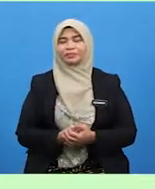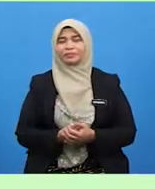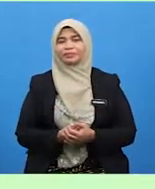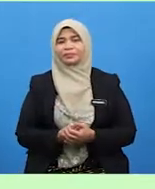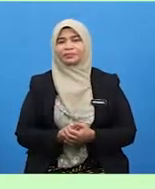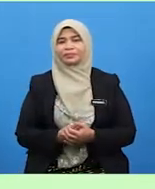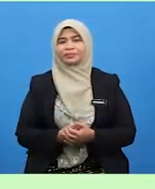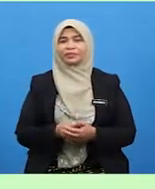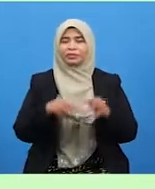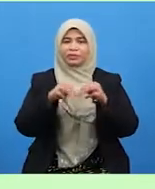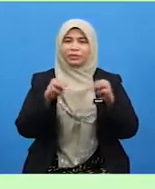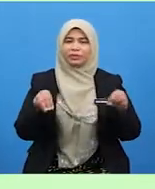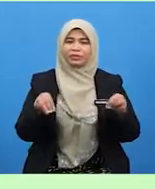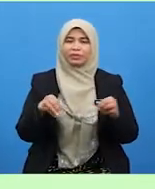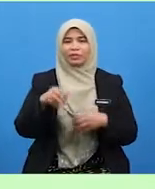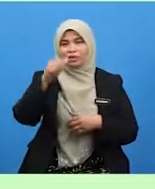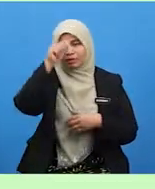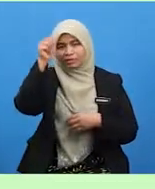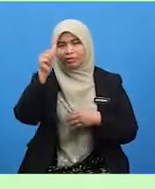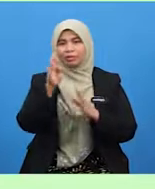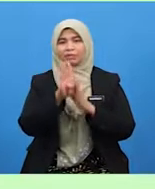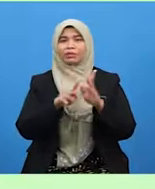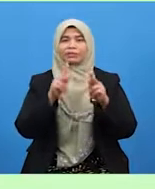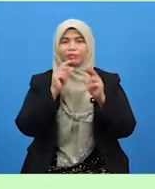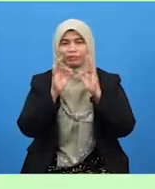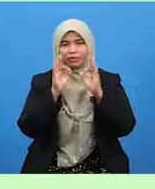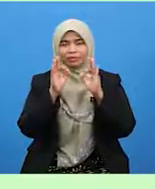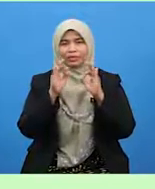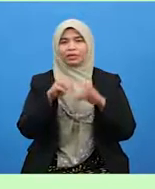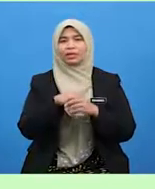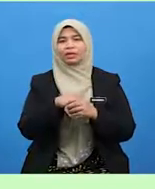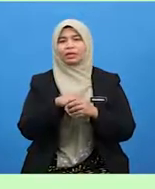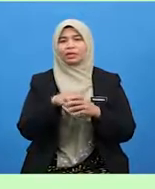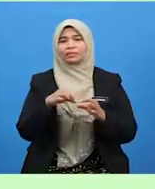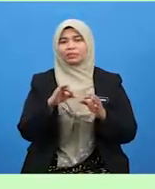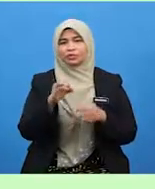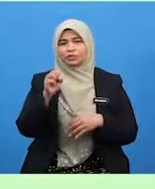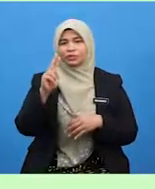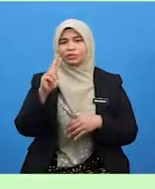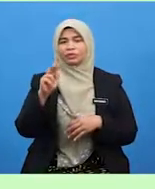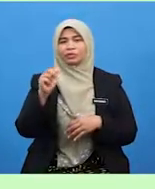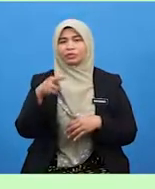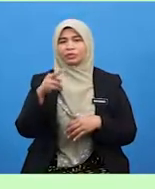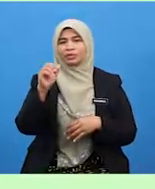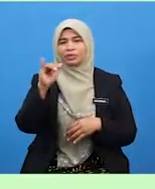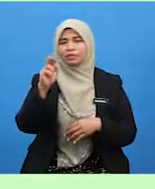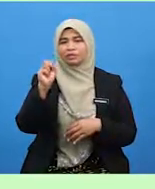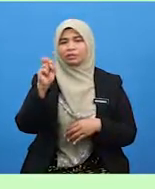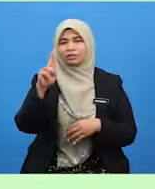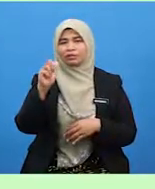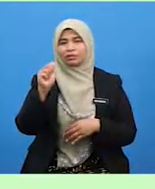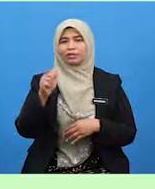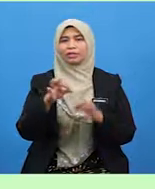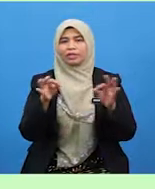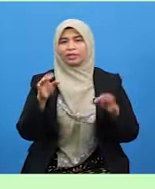Murid-murid Allah berfirman Dalam surah Al-Isra' Ayat 23 Juzud yang ke-17 Yang berbunyi